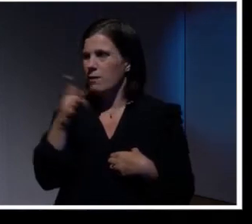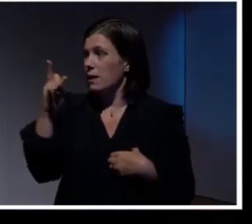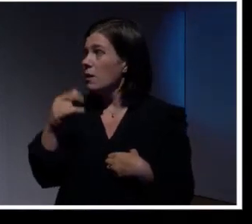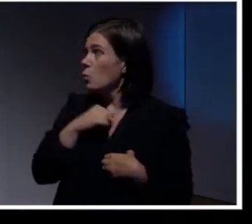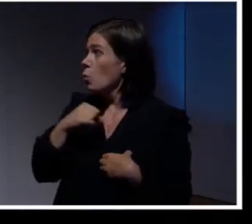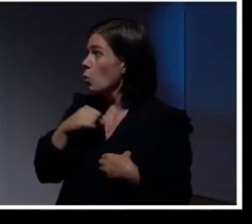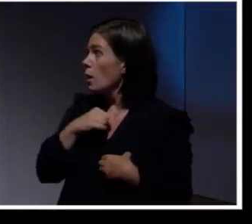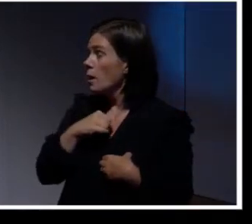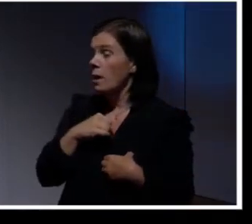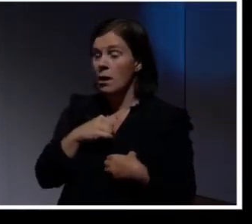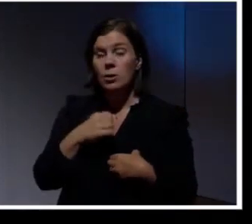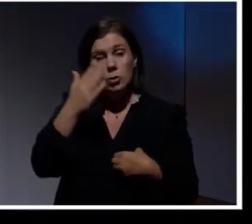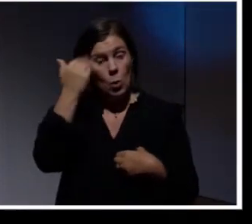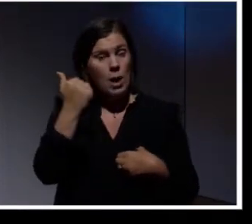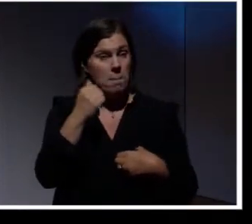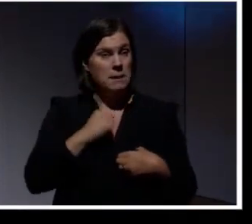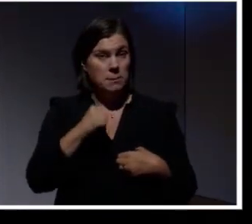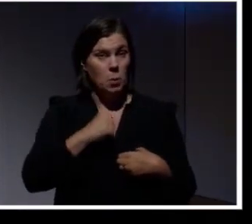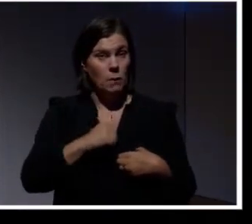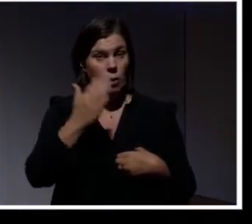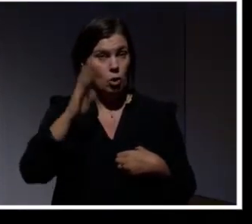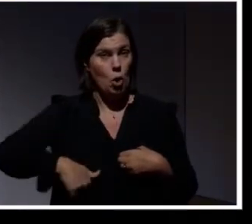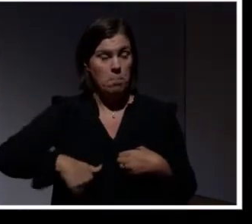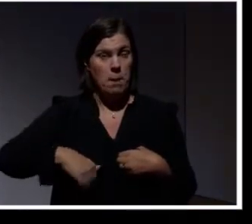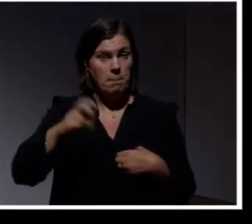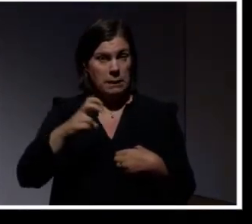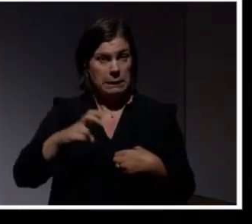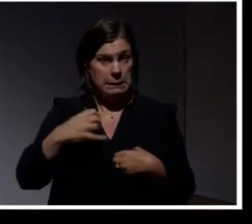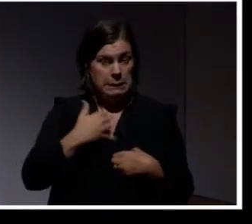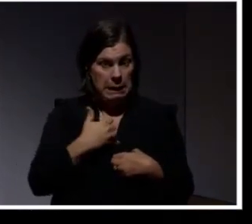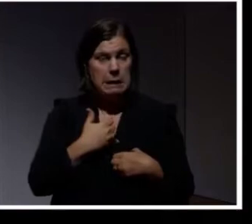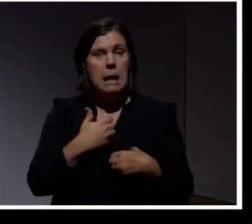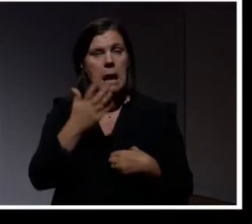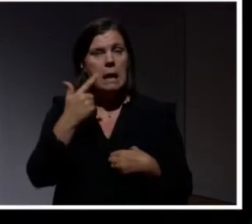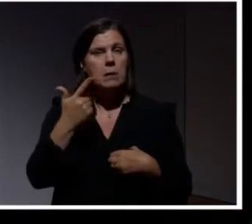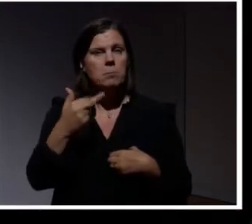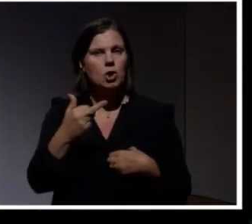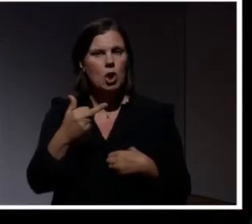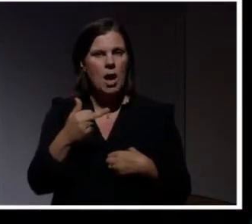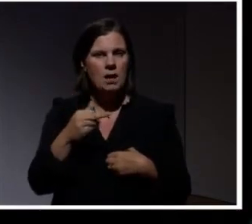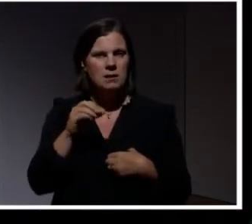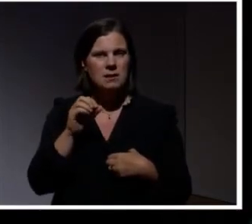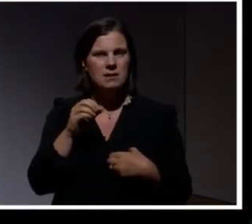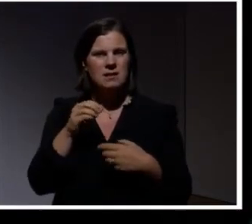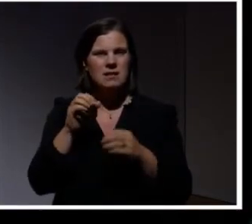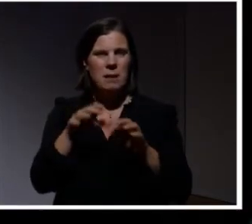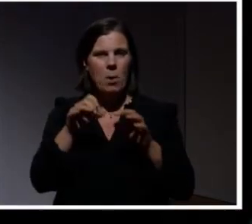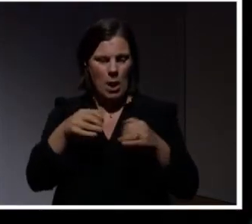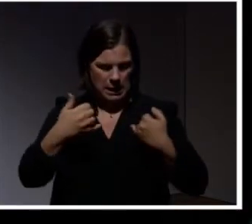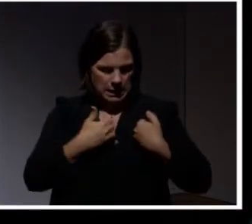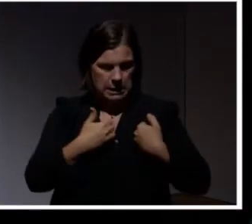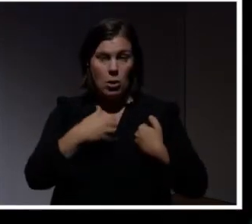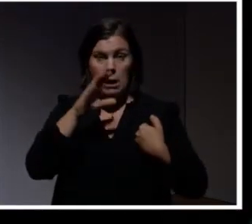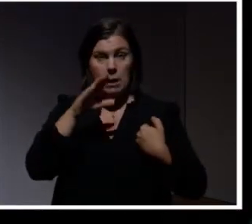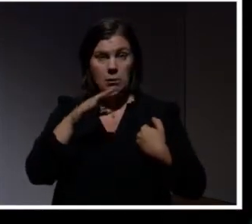och rolig formulering. Skulle kunna missbrukas för att tömma batterierna. Eller till och med byta stimuleringsfrekvens hos patienten. Vilket